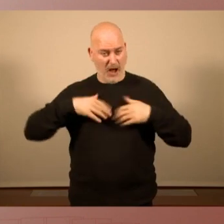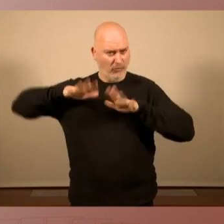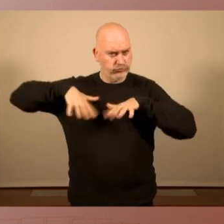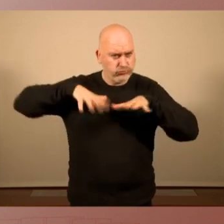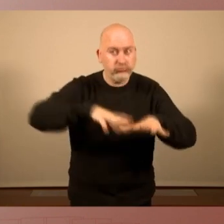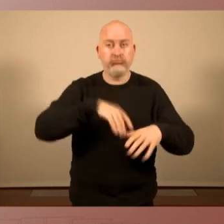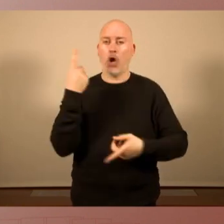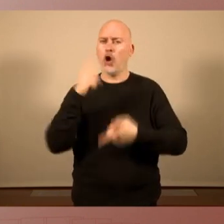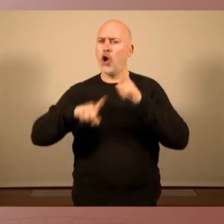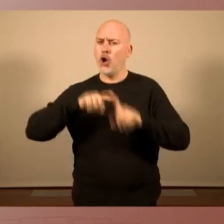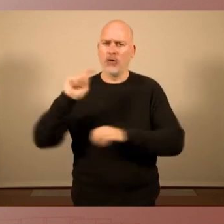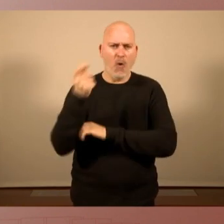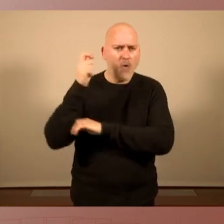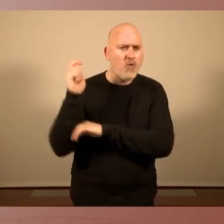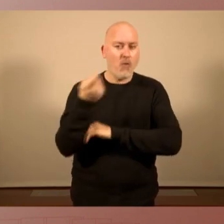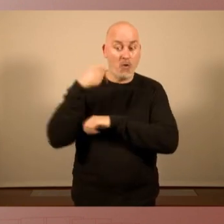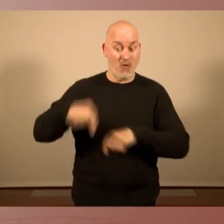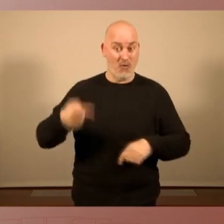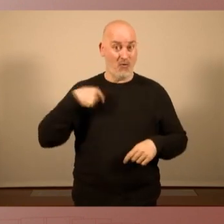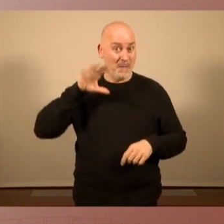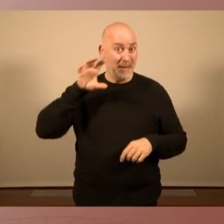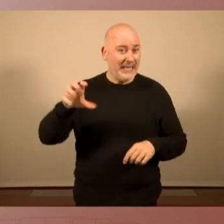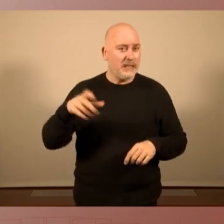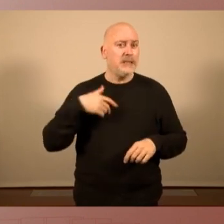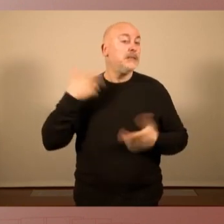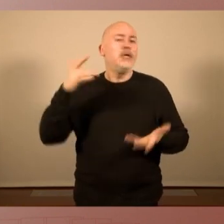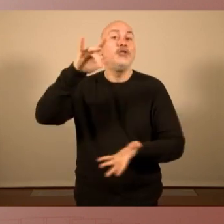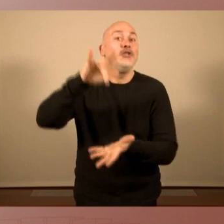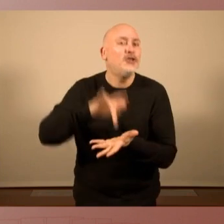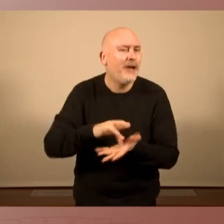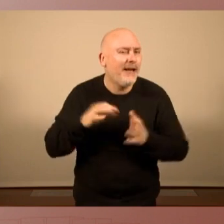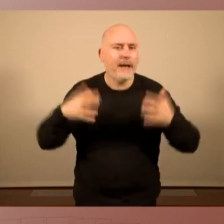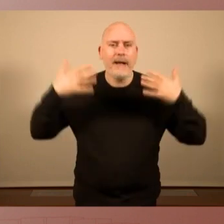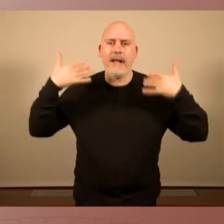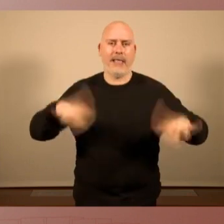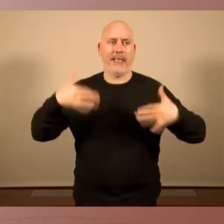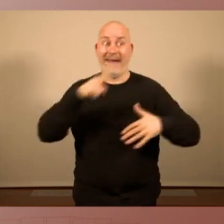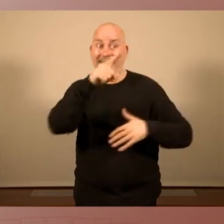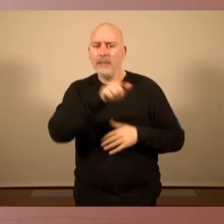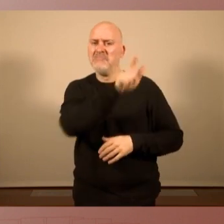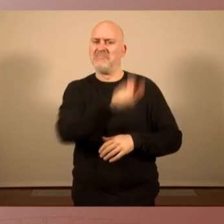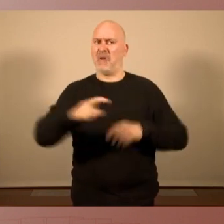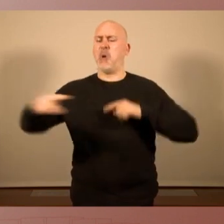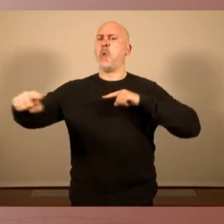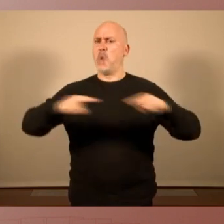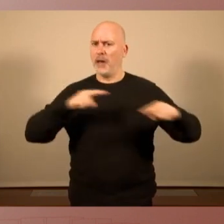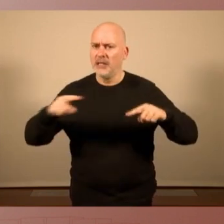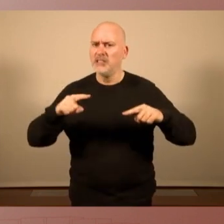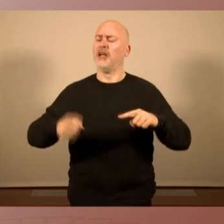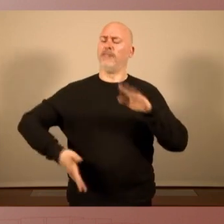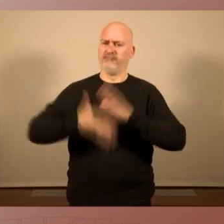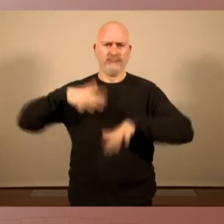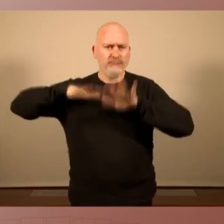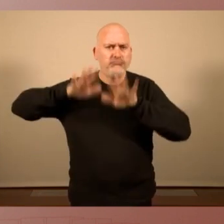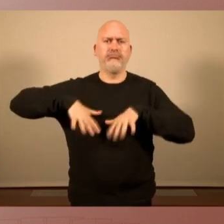conquestes que s'han fet al nostre país han estat quan el poble s'ha organitzat quan el poble ha sortit sense